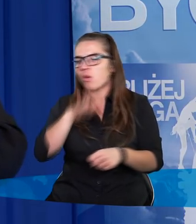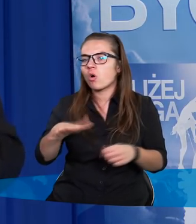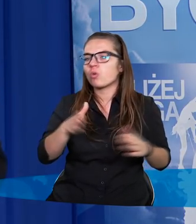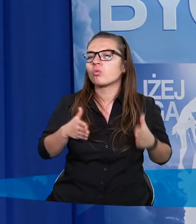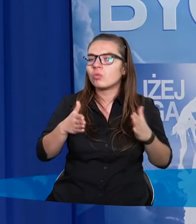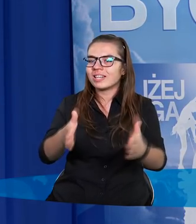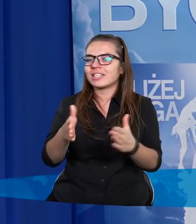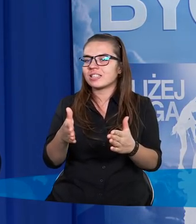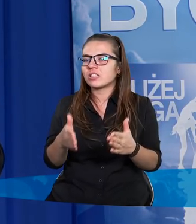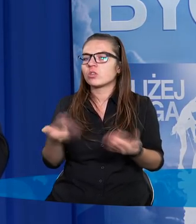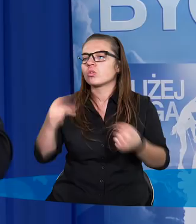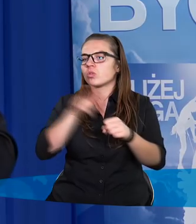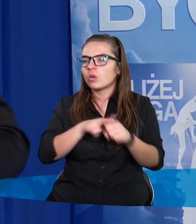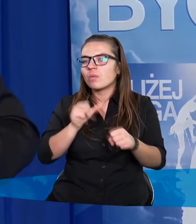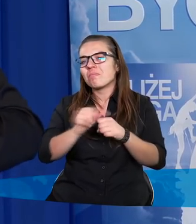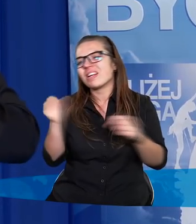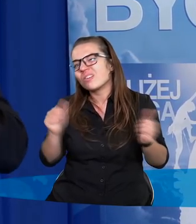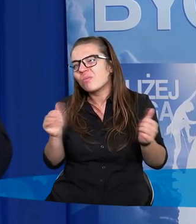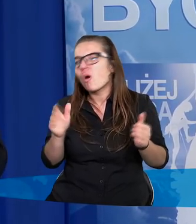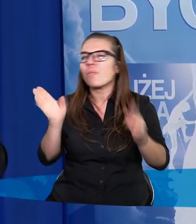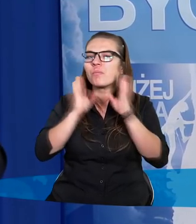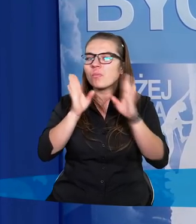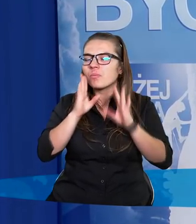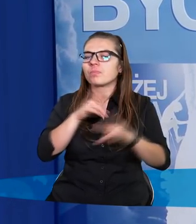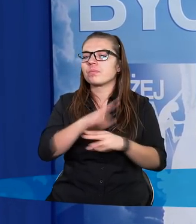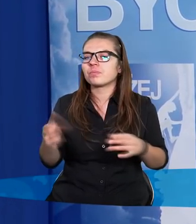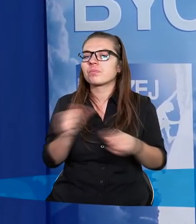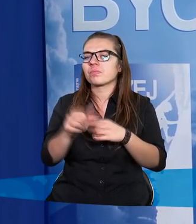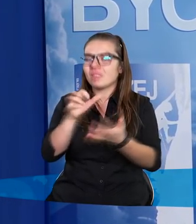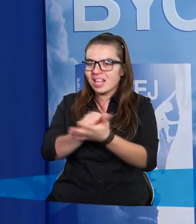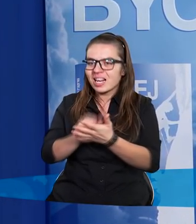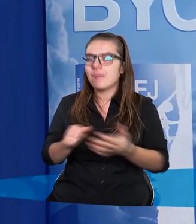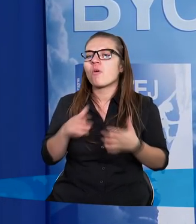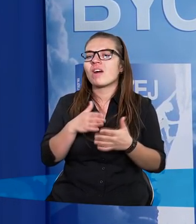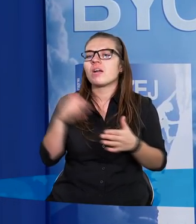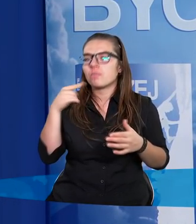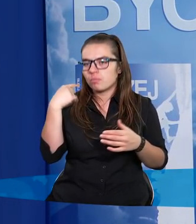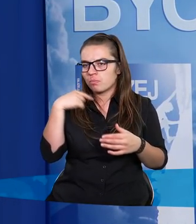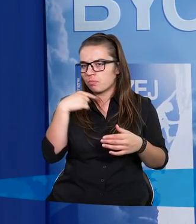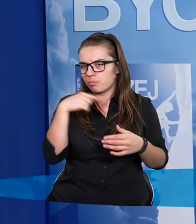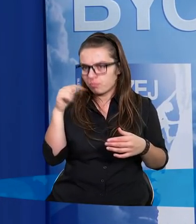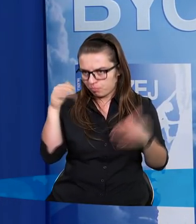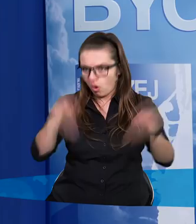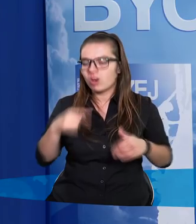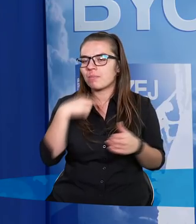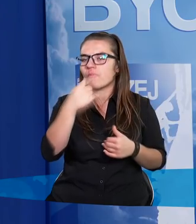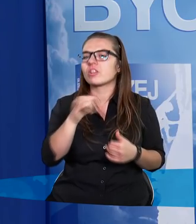ulicy, którzy być może podobnymi rzeczami czasami się zajmowali, potrafili powiedzieć dość.